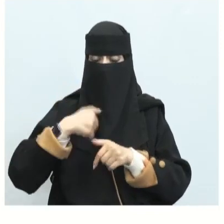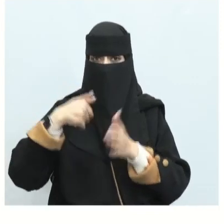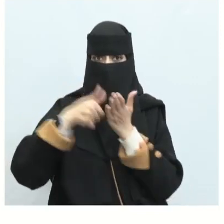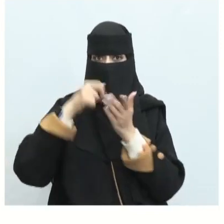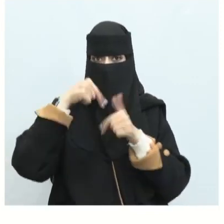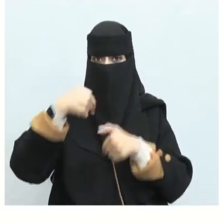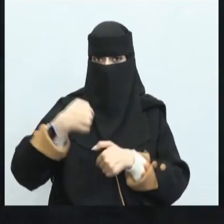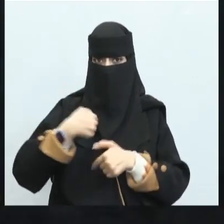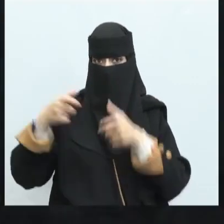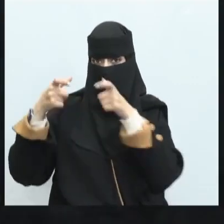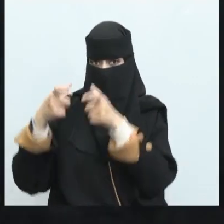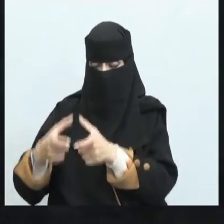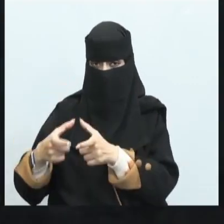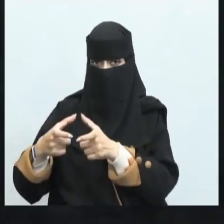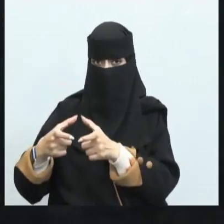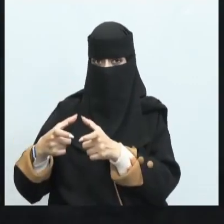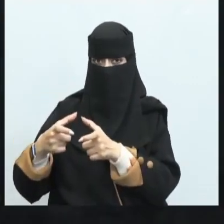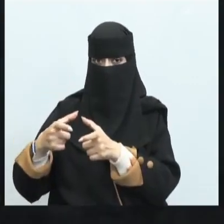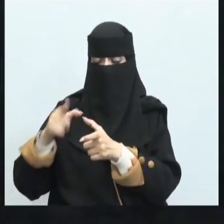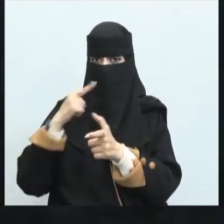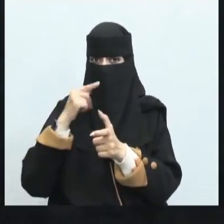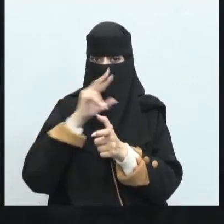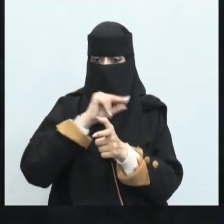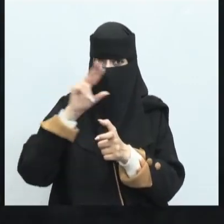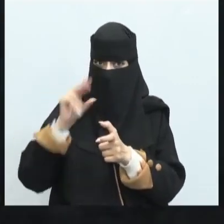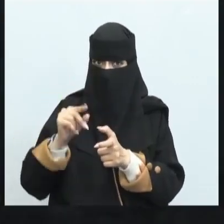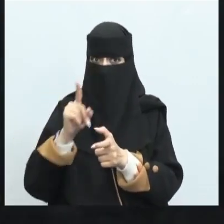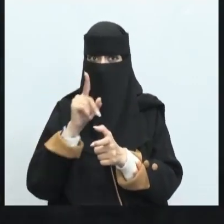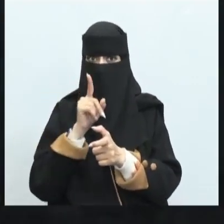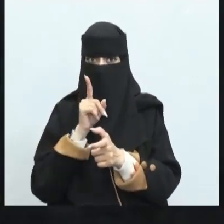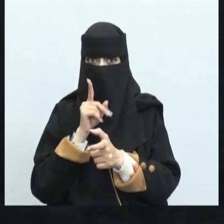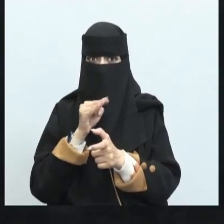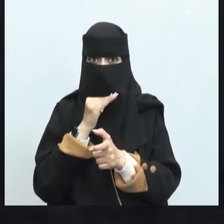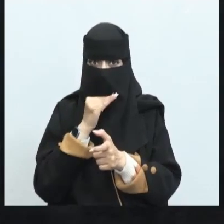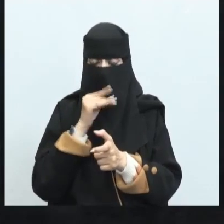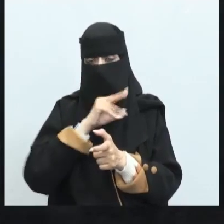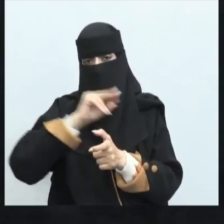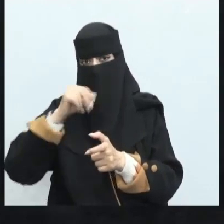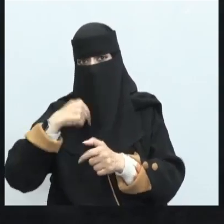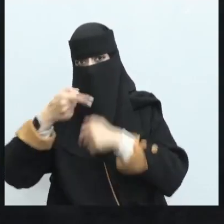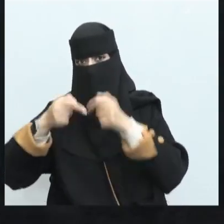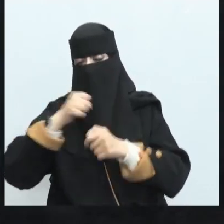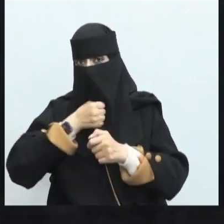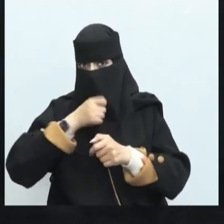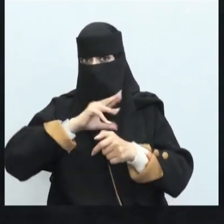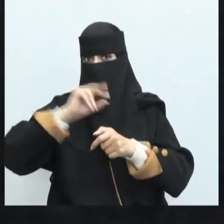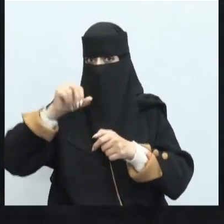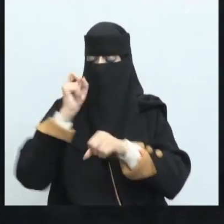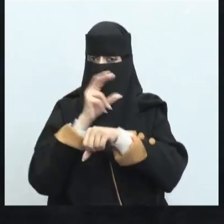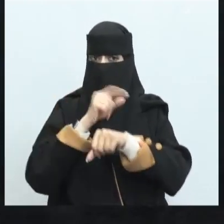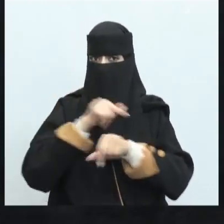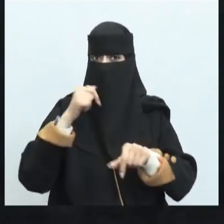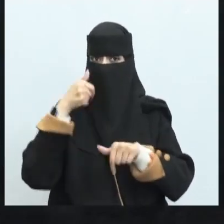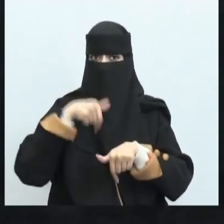قوم نأتم بإمامنا ونسير خلفه إذ لا يميلوا مع الهواء أحلامها لا يطبعون مع أن لا